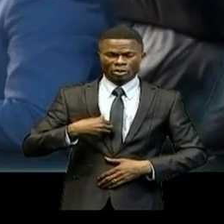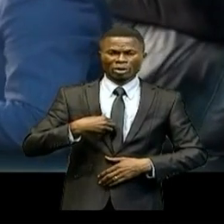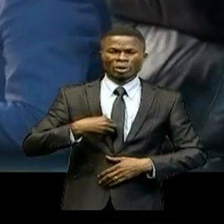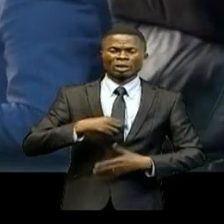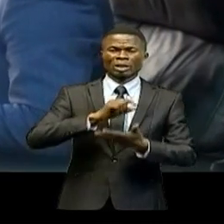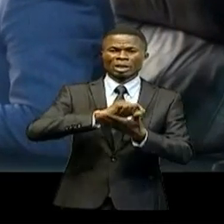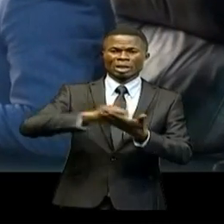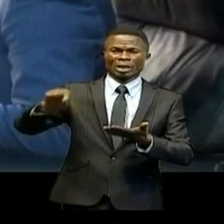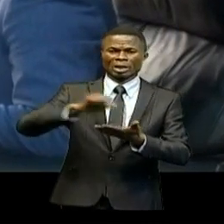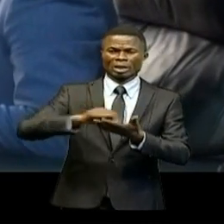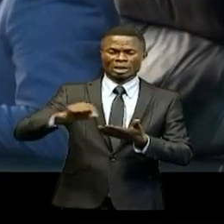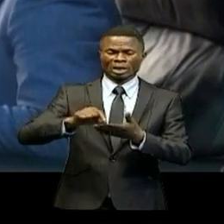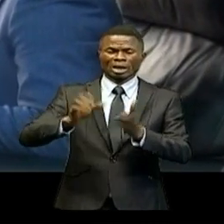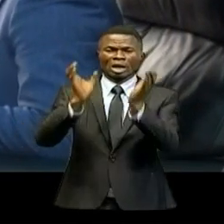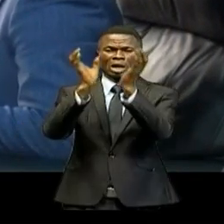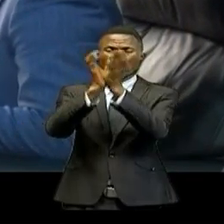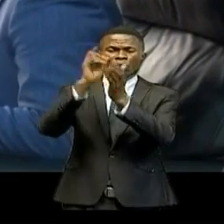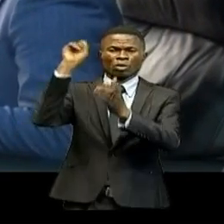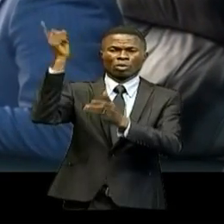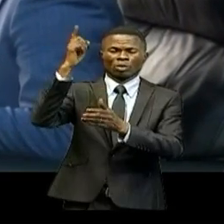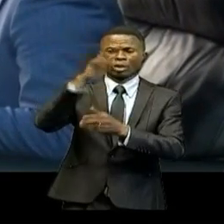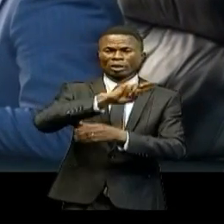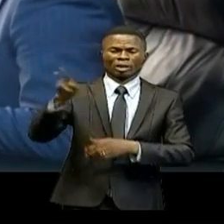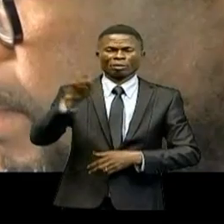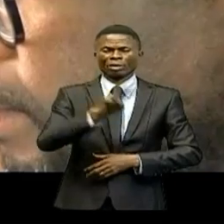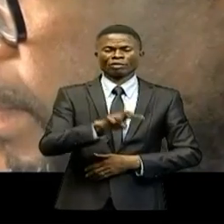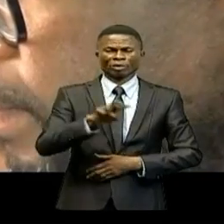de la Coupe du Monde Costa Rica 2022.